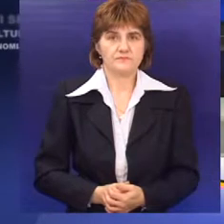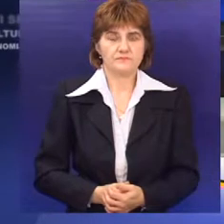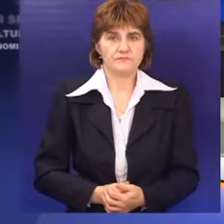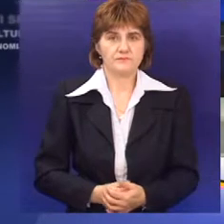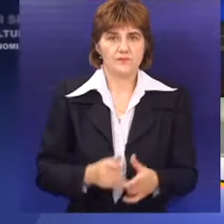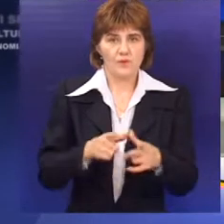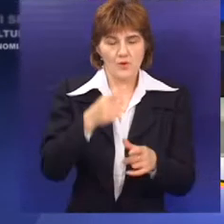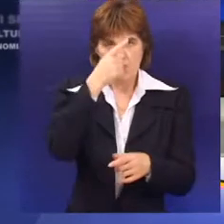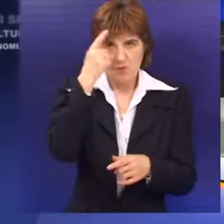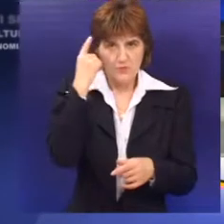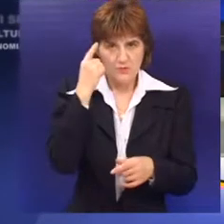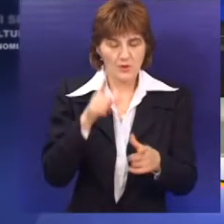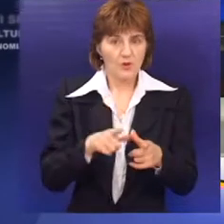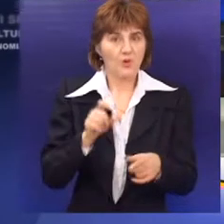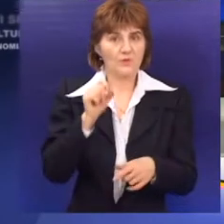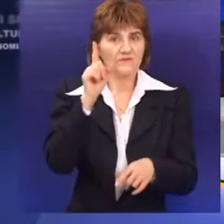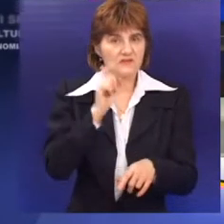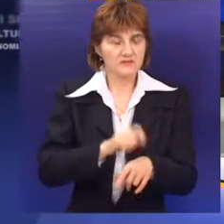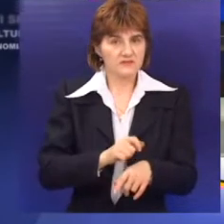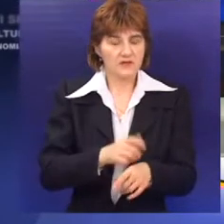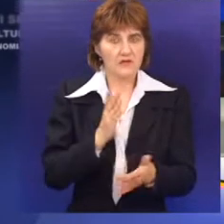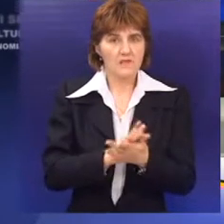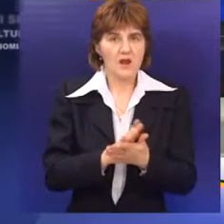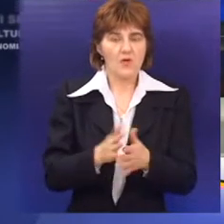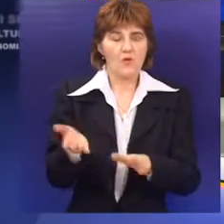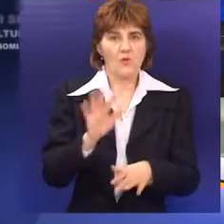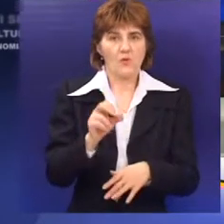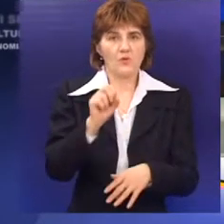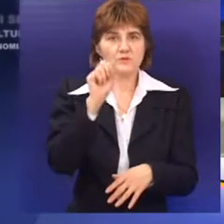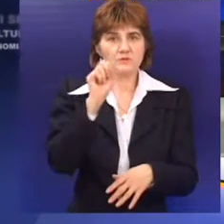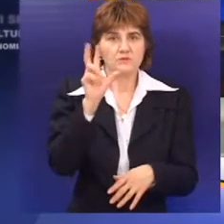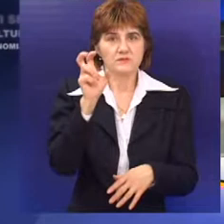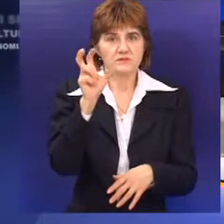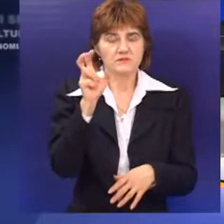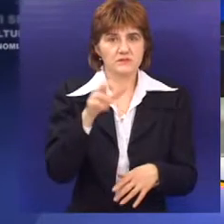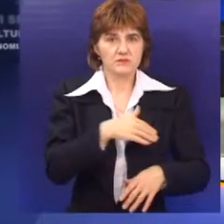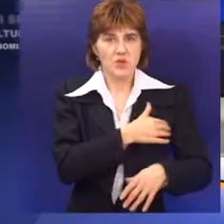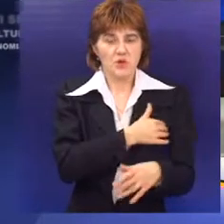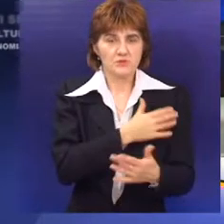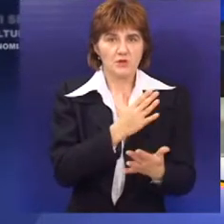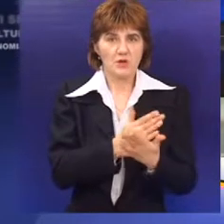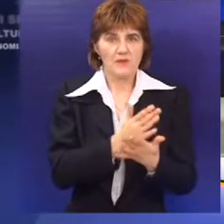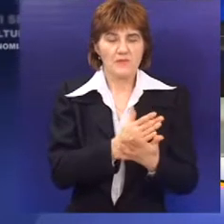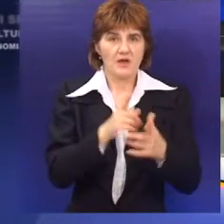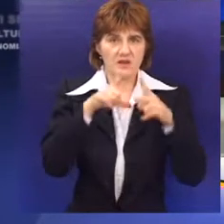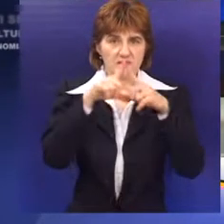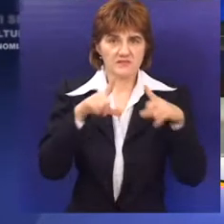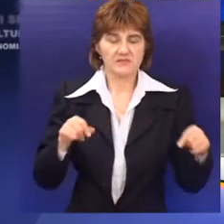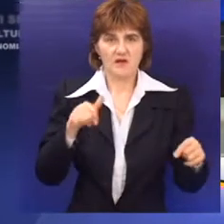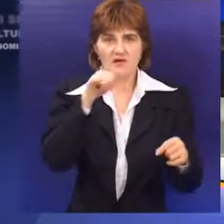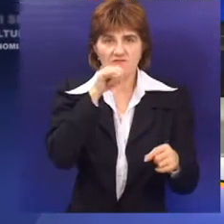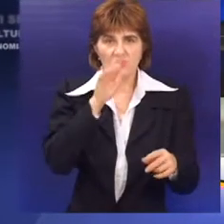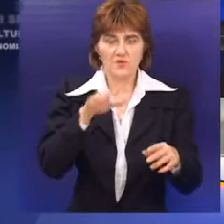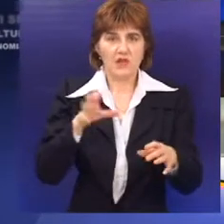U ponedeljak, tačno u podne, oko 300 učenika i nastavnika osnovne škole Jovan Mikić formirali su znak subotičkog